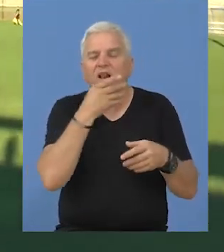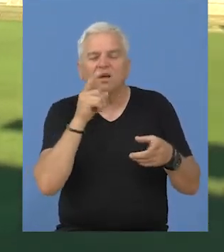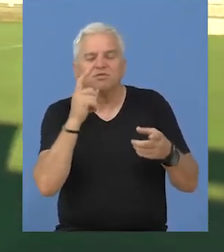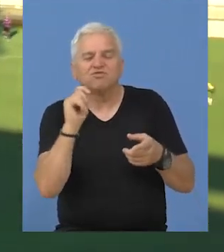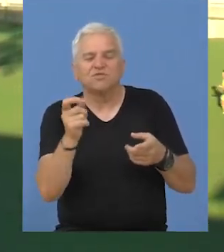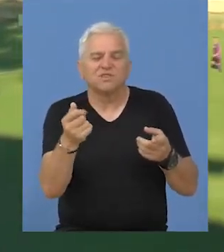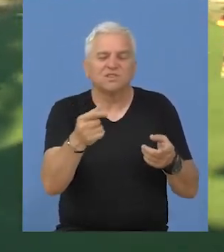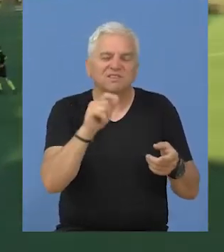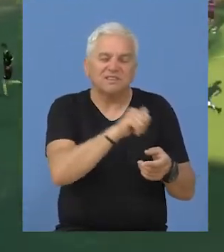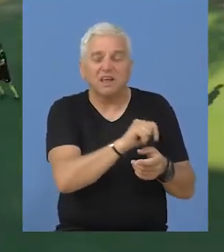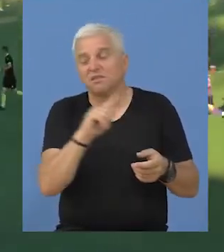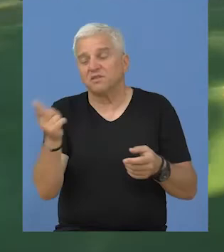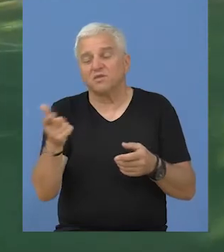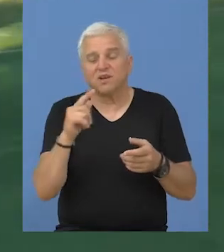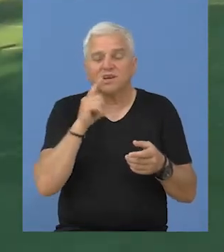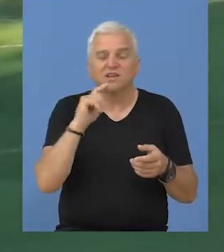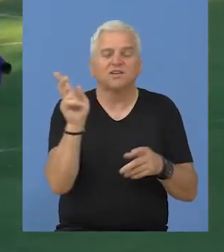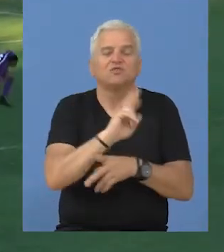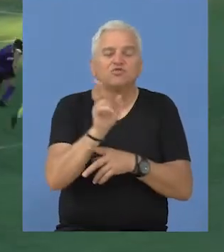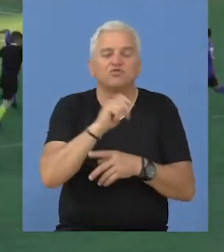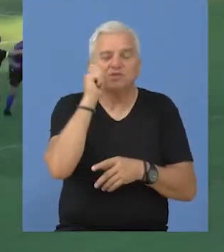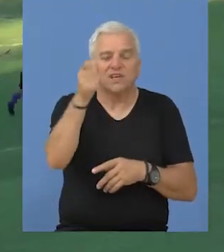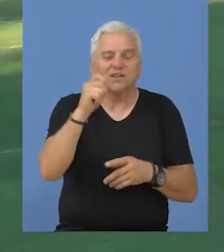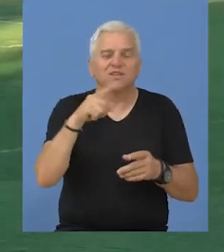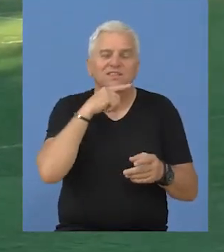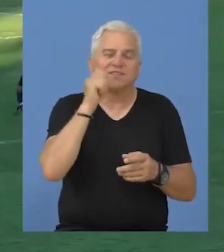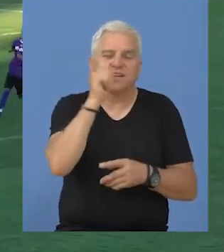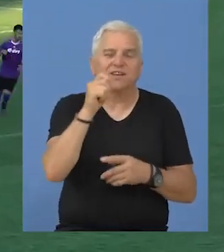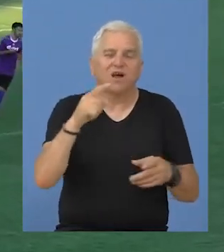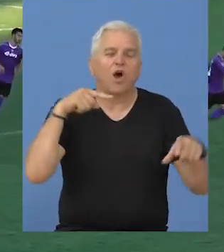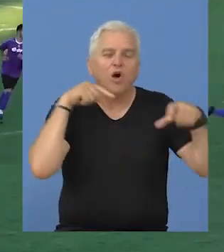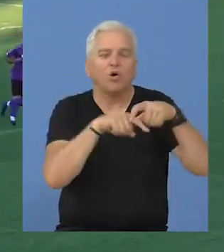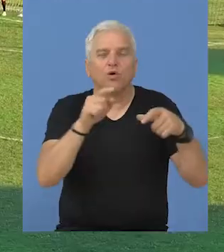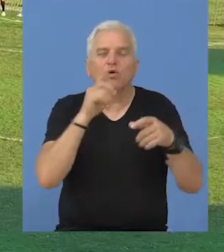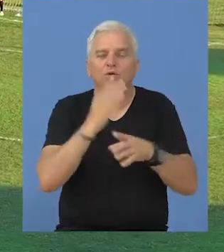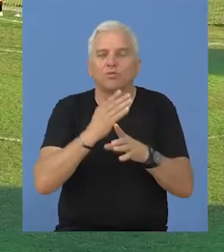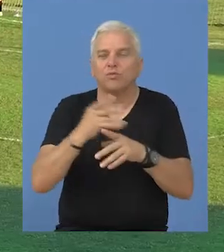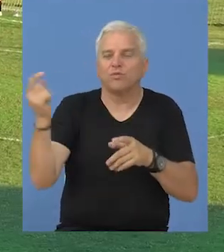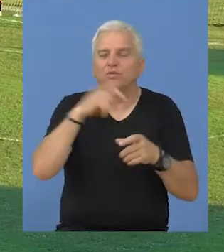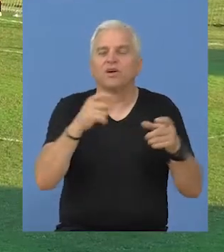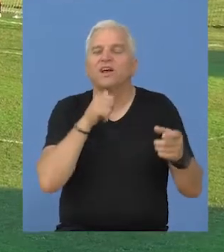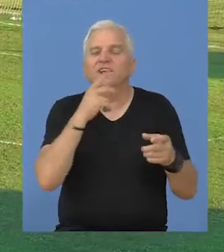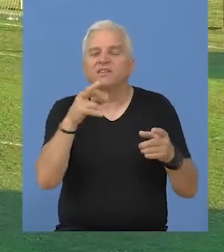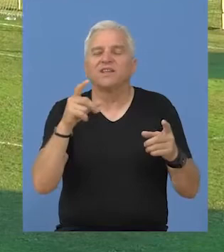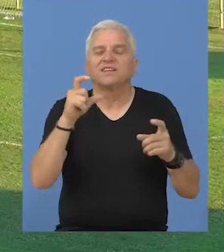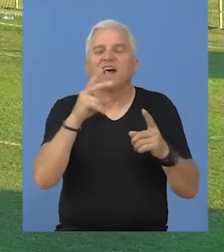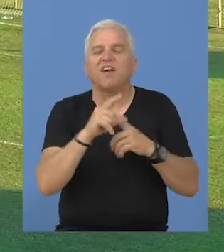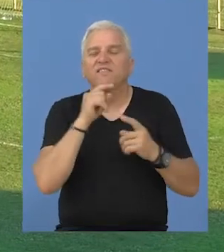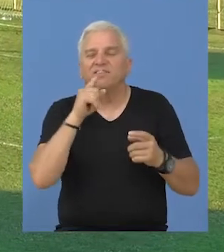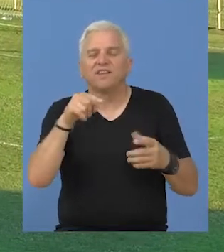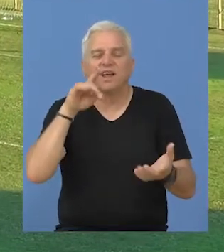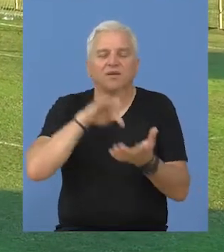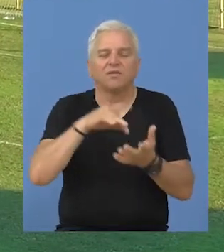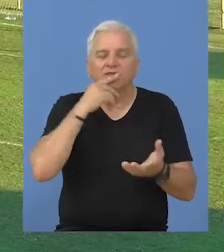svega par prilika na jednoj i na drugoj strani, žuti i crveni karton, gol koji je na asistenciju Kraševa postigao